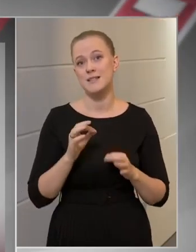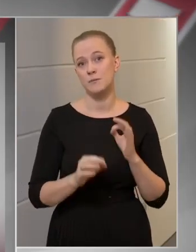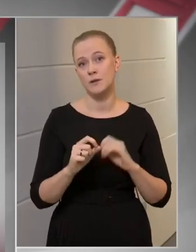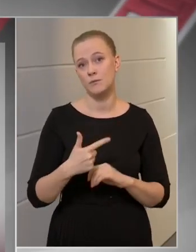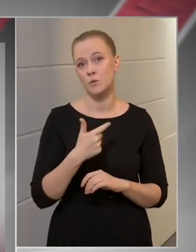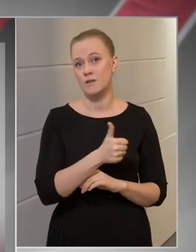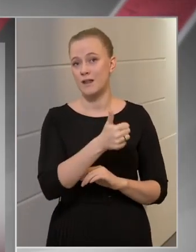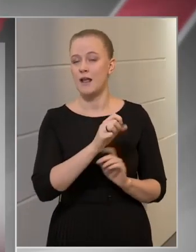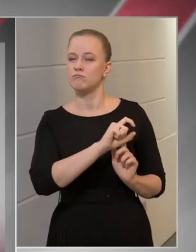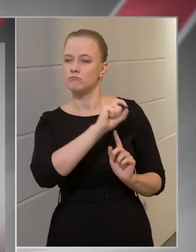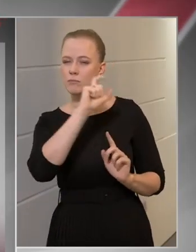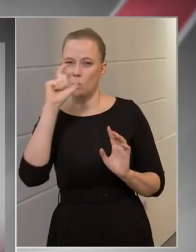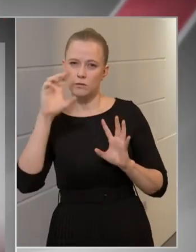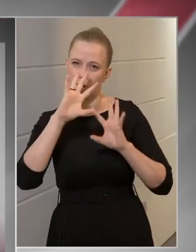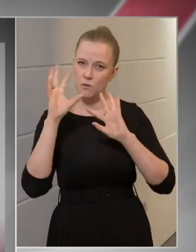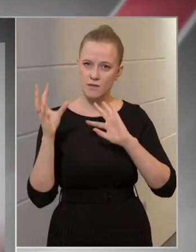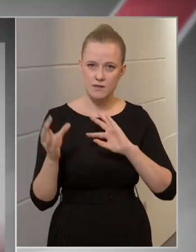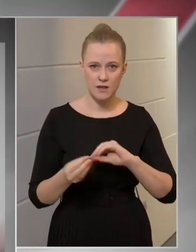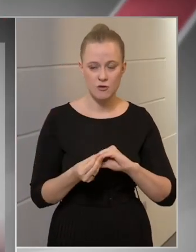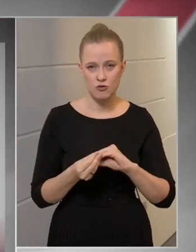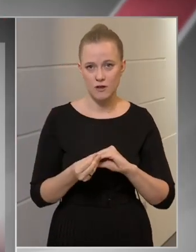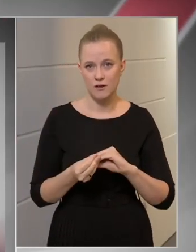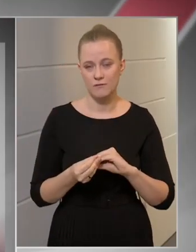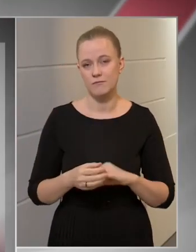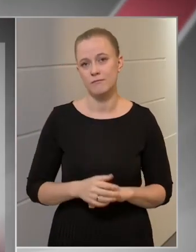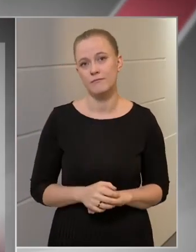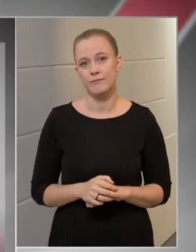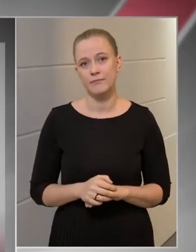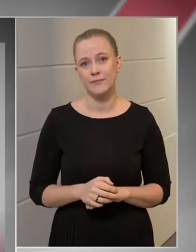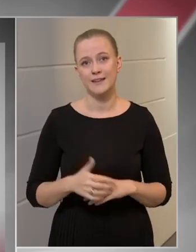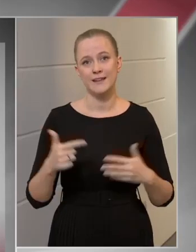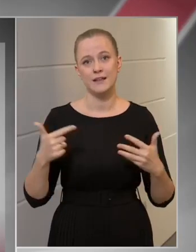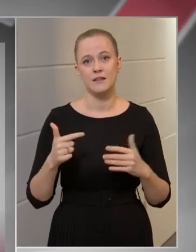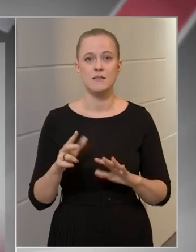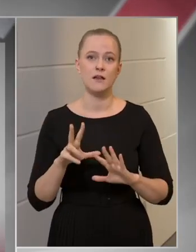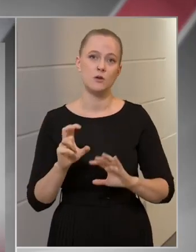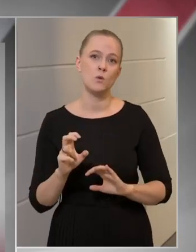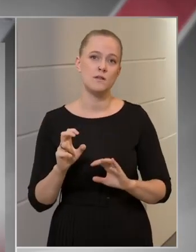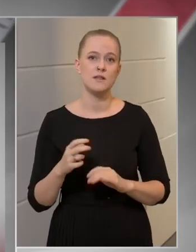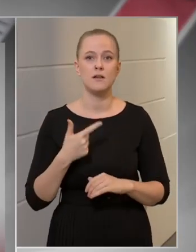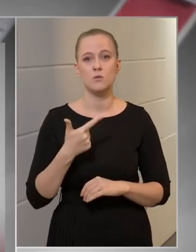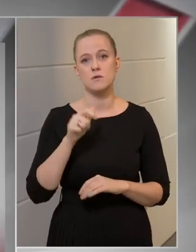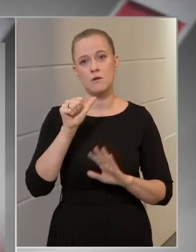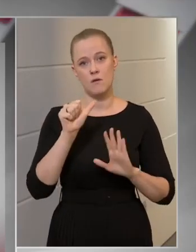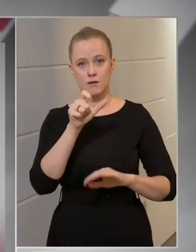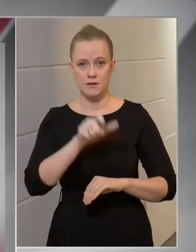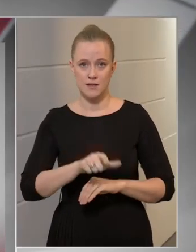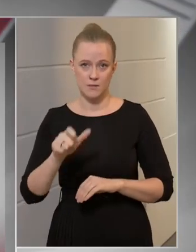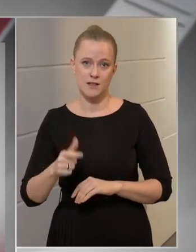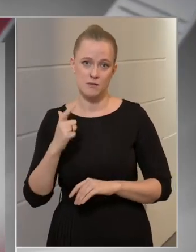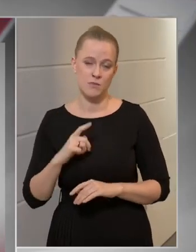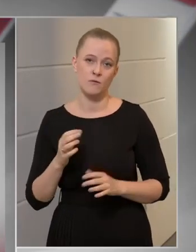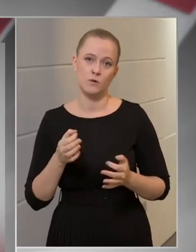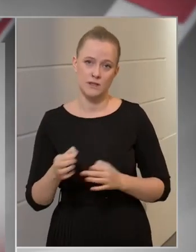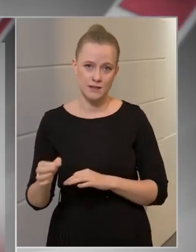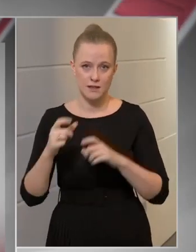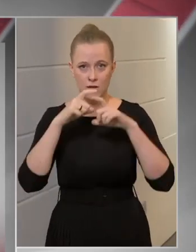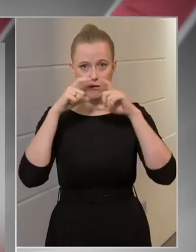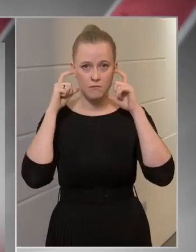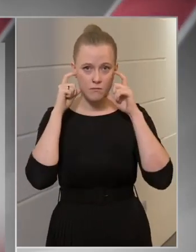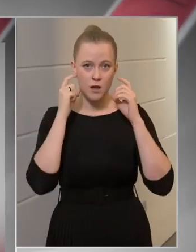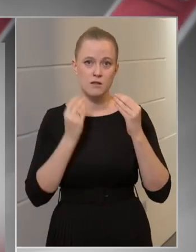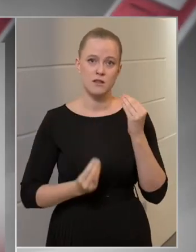21-ei hatályba lépése óta ez idáig összesen 7826 személye szemben intézkedtünk a maszkviselési